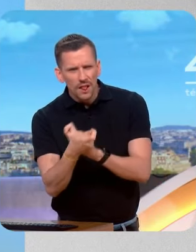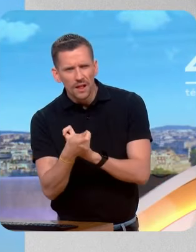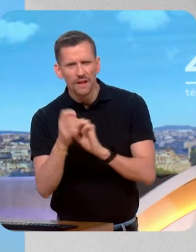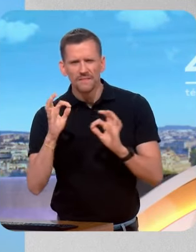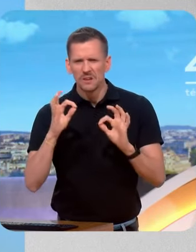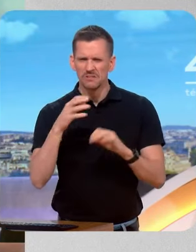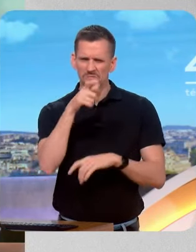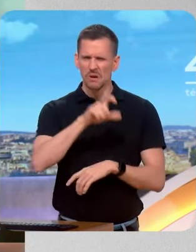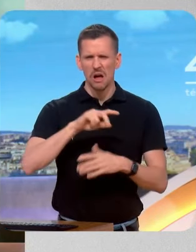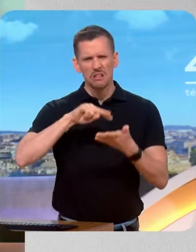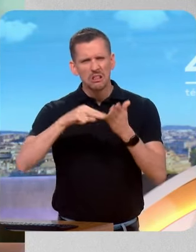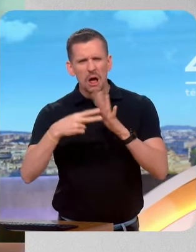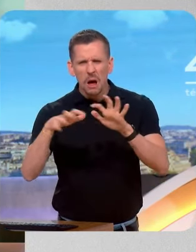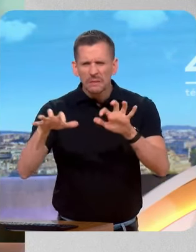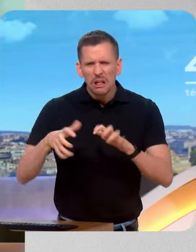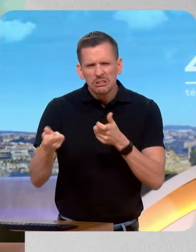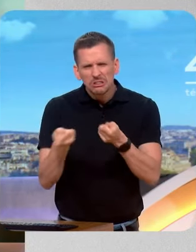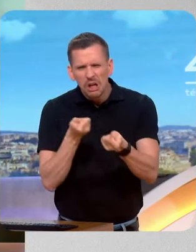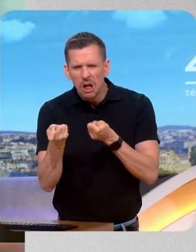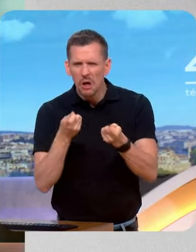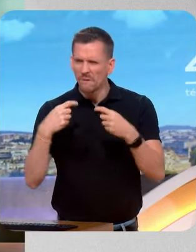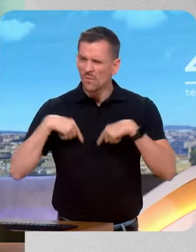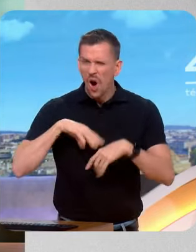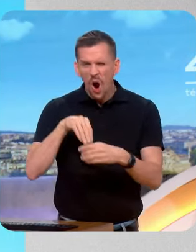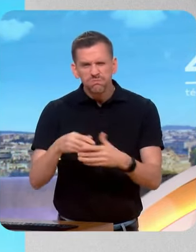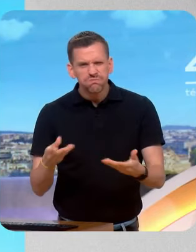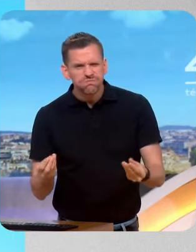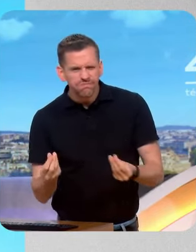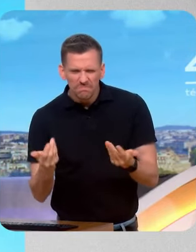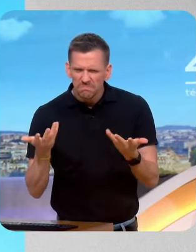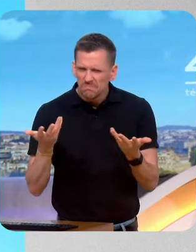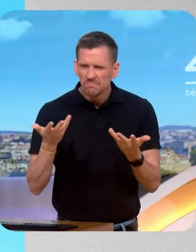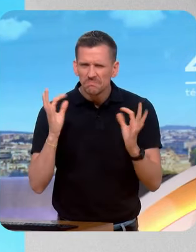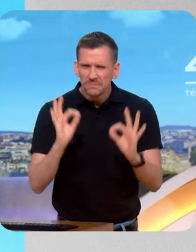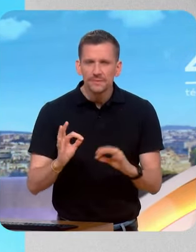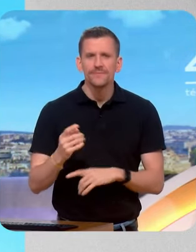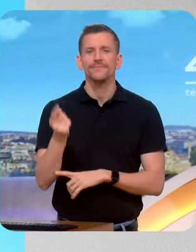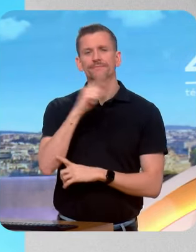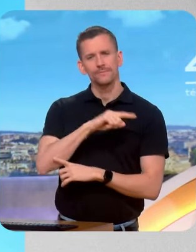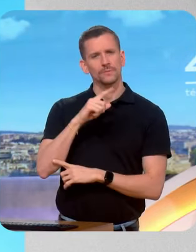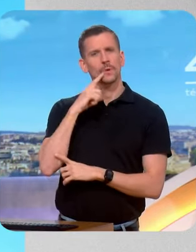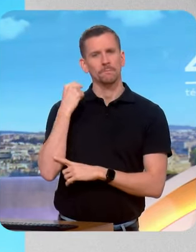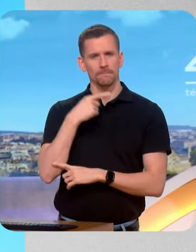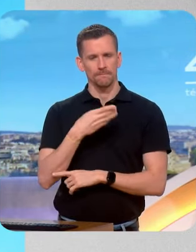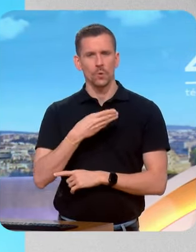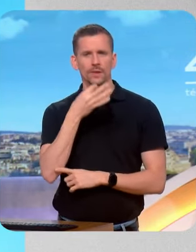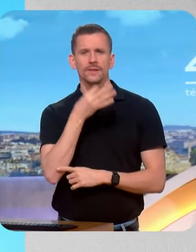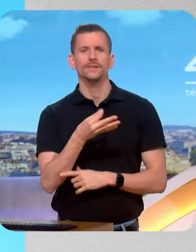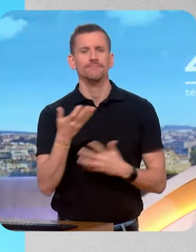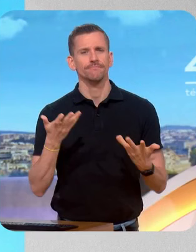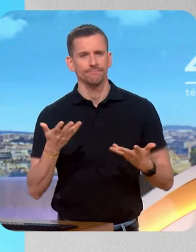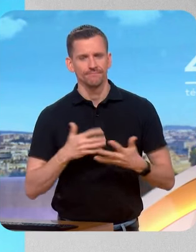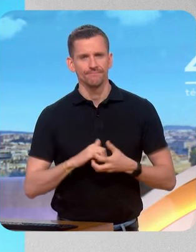ce sont les siens, dans ce gouvernement, puisque vous y participez ? C'est évidemment un problème de vigilance. J. Wittenberg, vous voyez bien